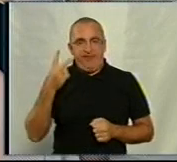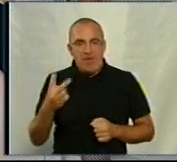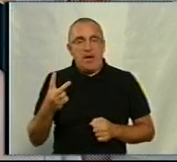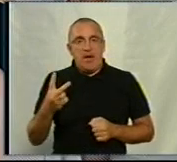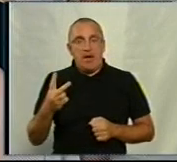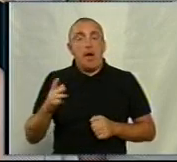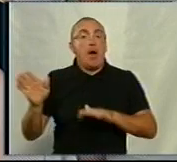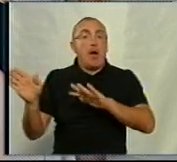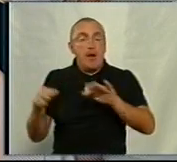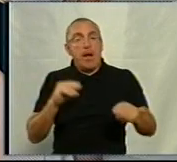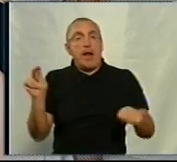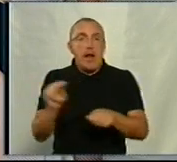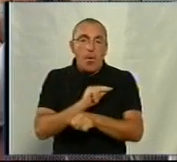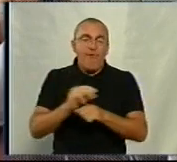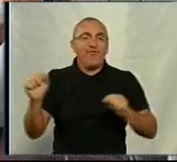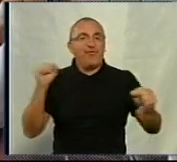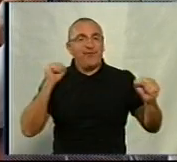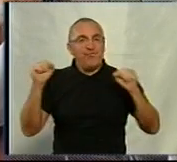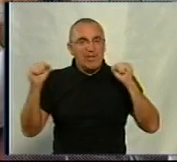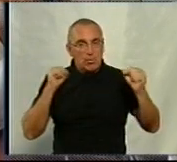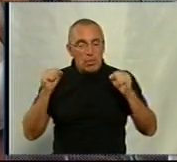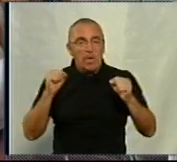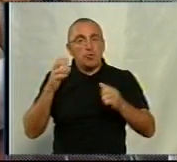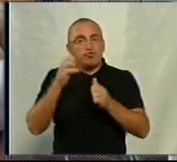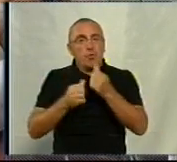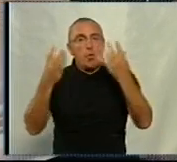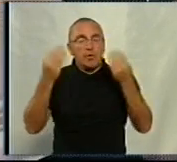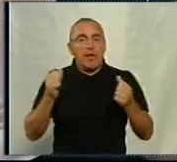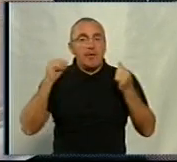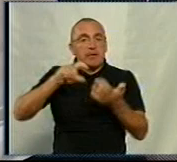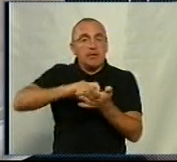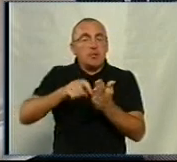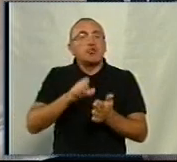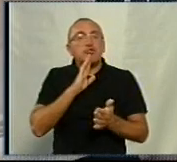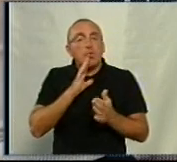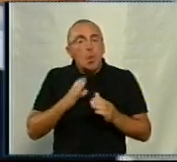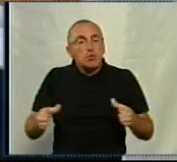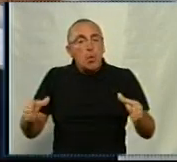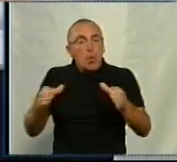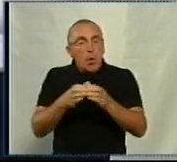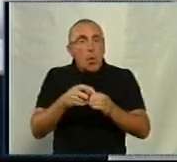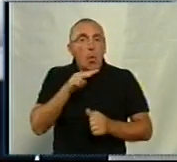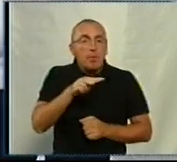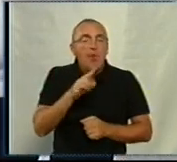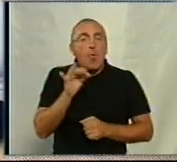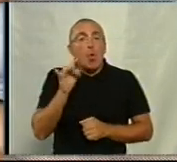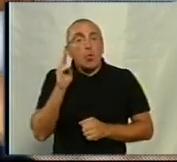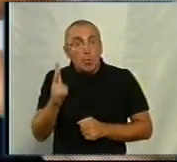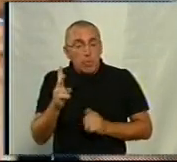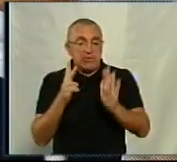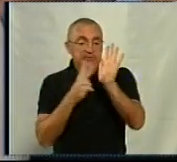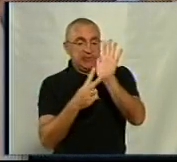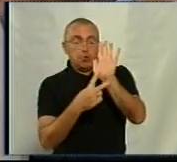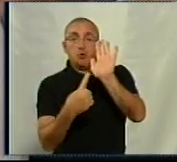Потім лікувальна фізкультура. Так щодня тренуються у спортивній залі жіночої групи. Людмилі Воротнюк, 76